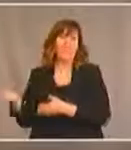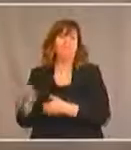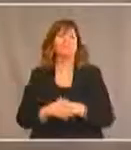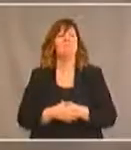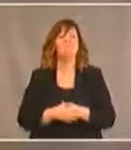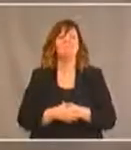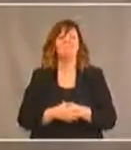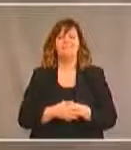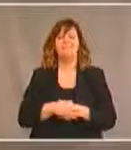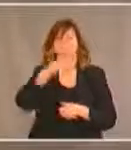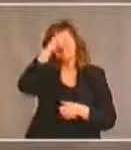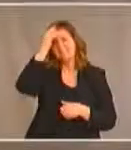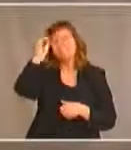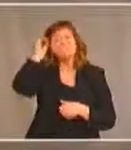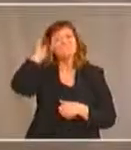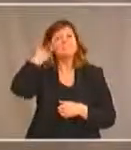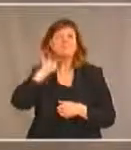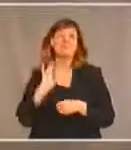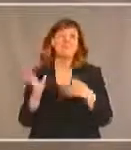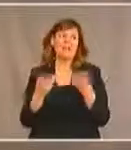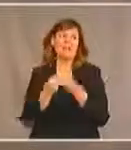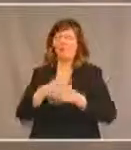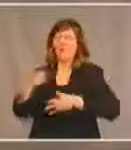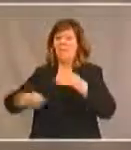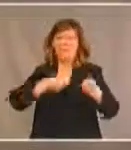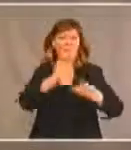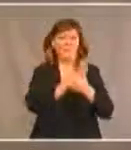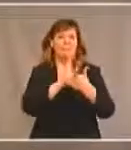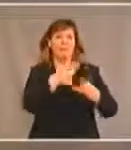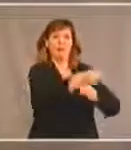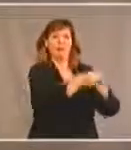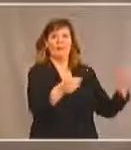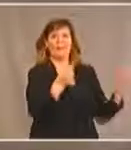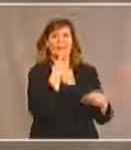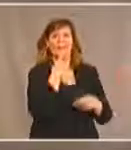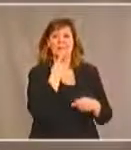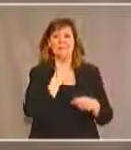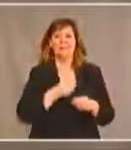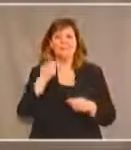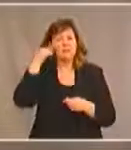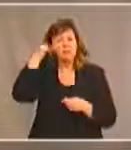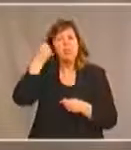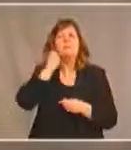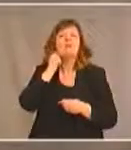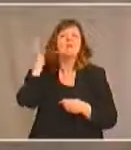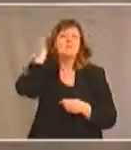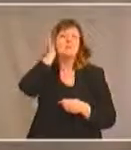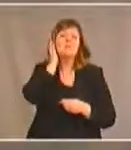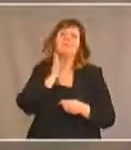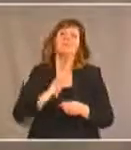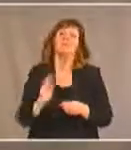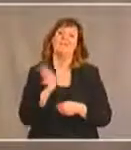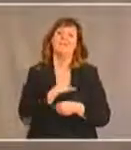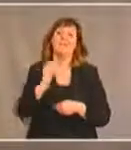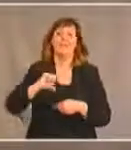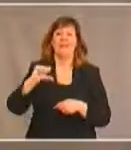connaissance des questions pour déterminer à qui les acheminer. Donc, dans l'auditoire, soyez patient. Nous faisons notre mieux. Nous essayons de répondre